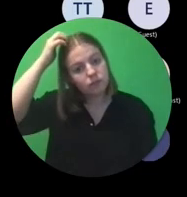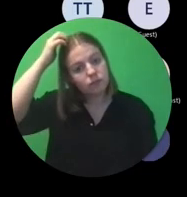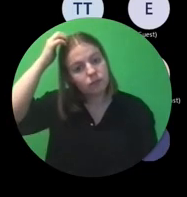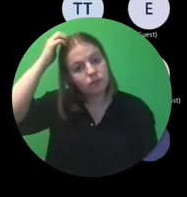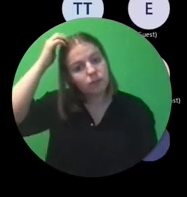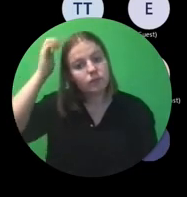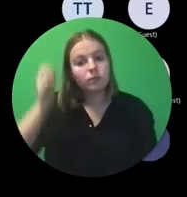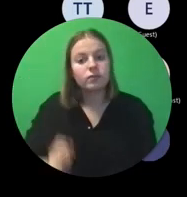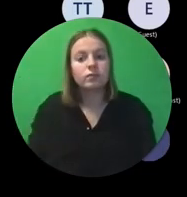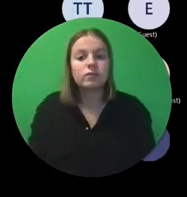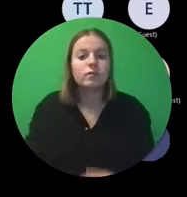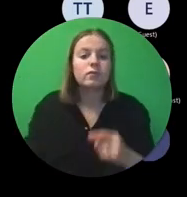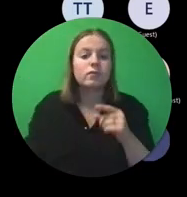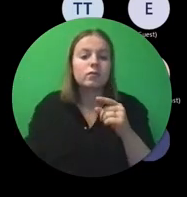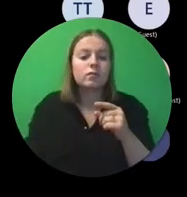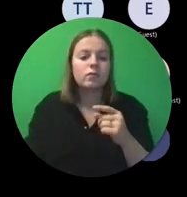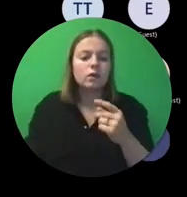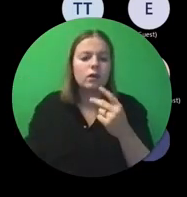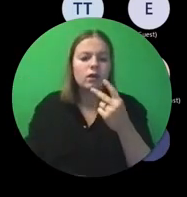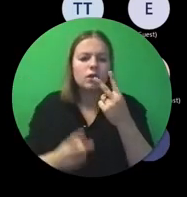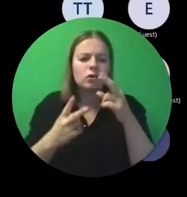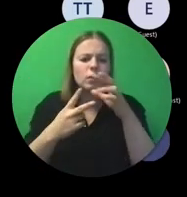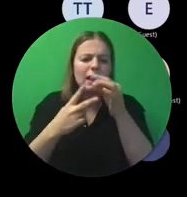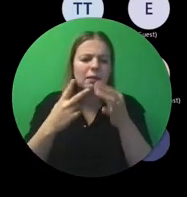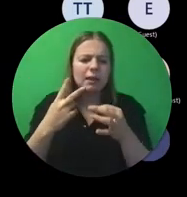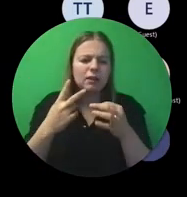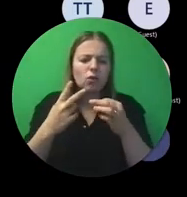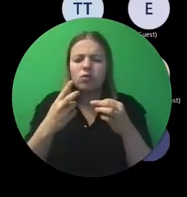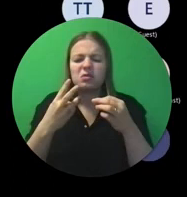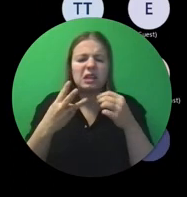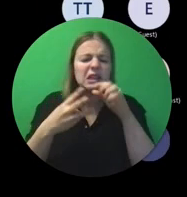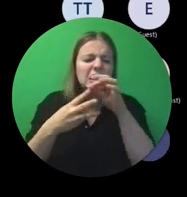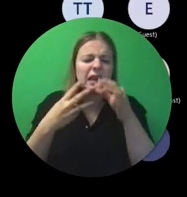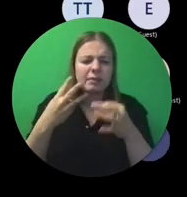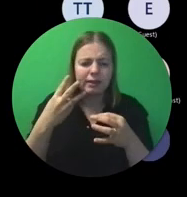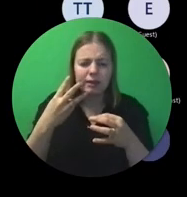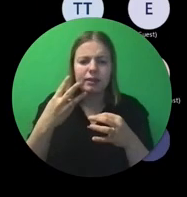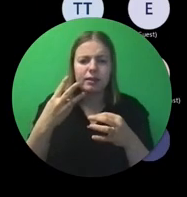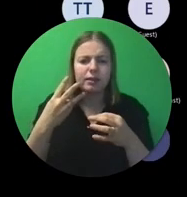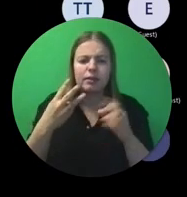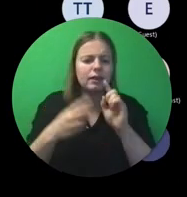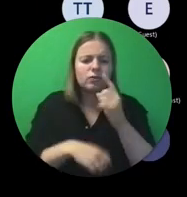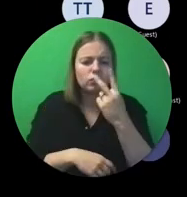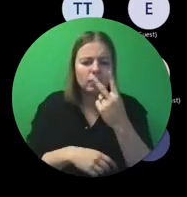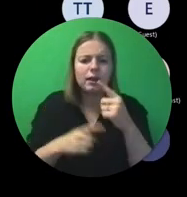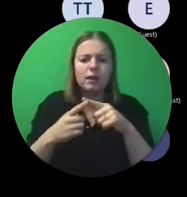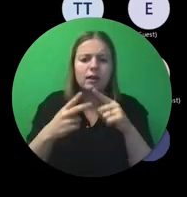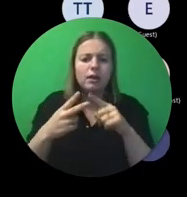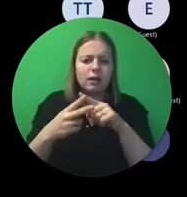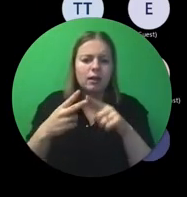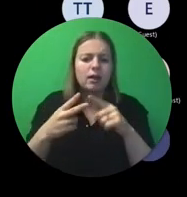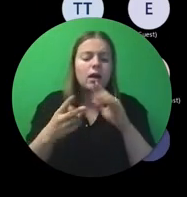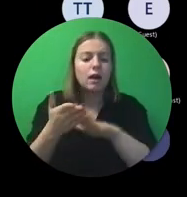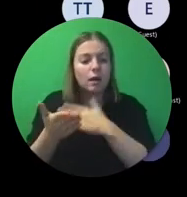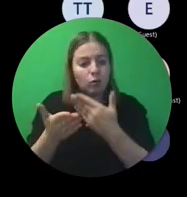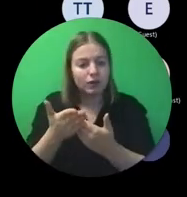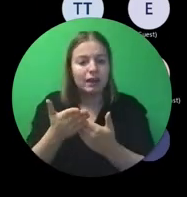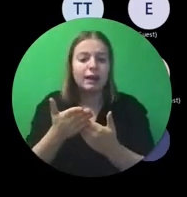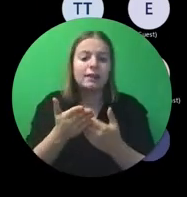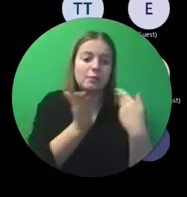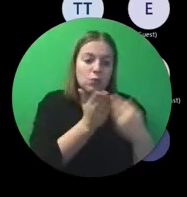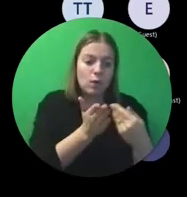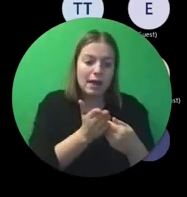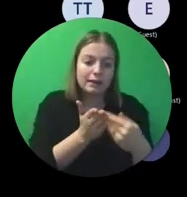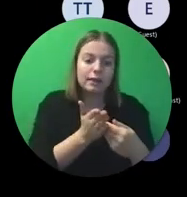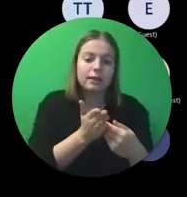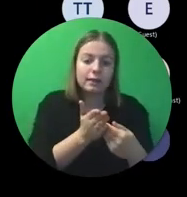Ik ga die twee elementen, of drie elementen, nee, twee, rapporteren en bewijzen, want over uitvoeren, goed, dat is uw